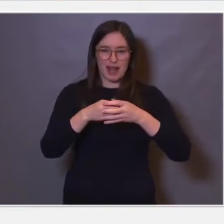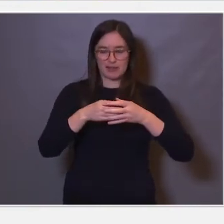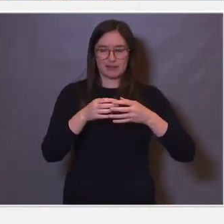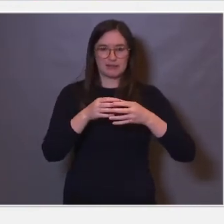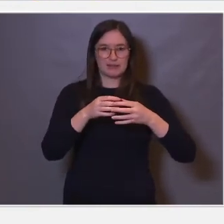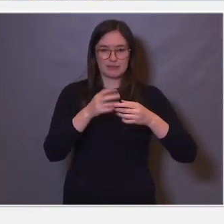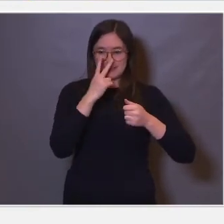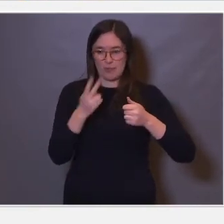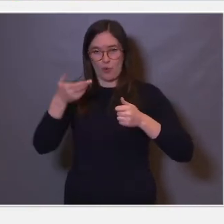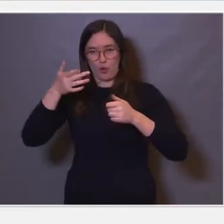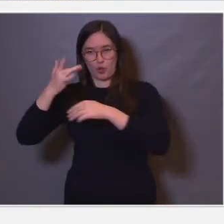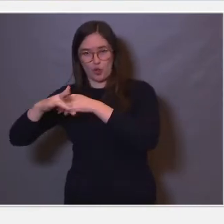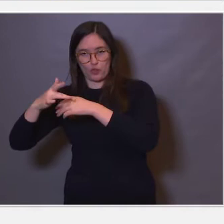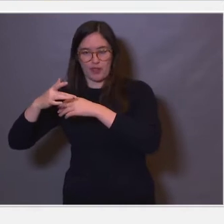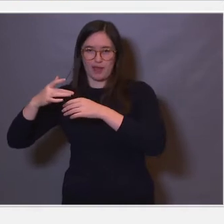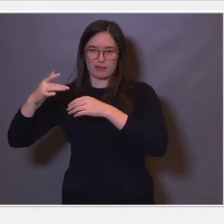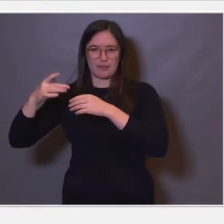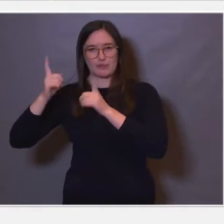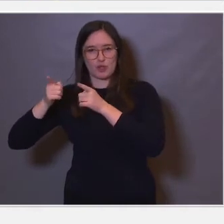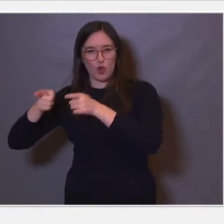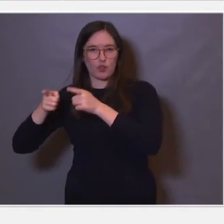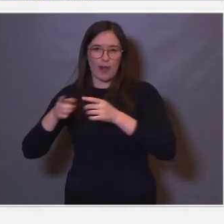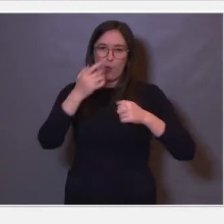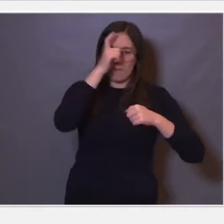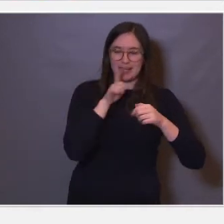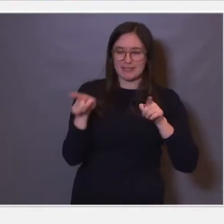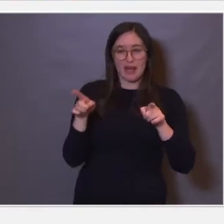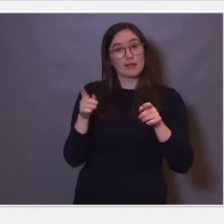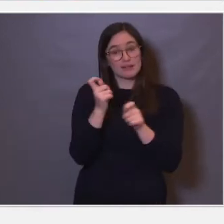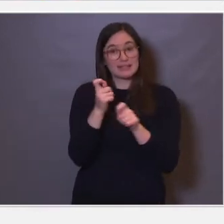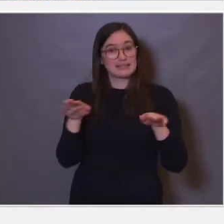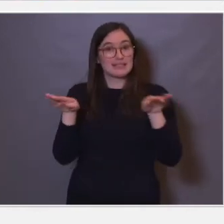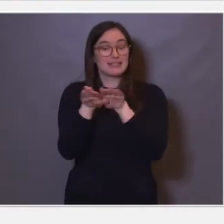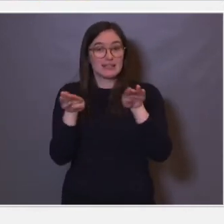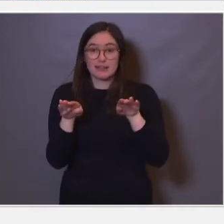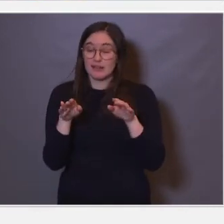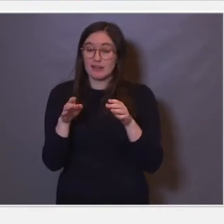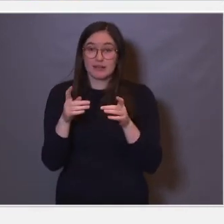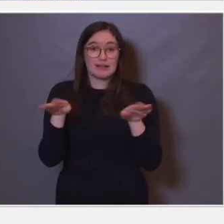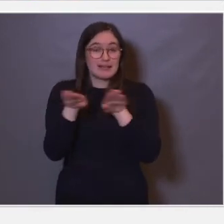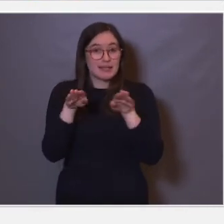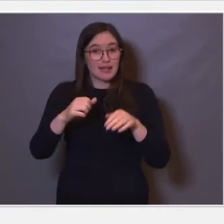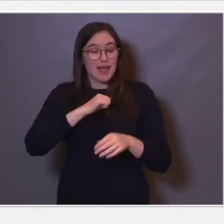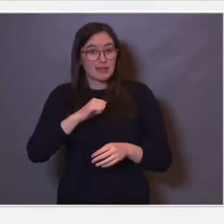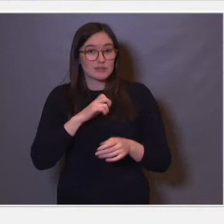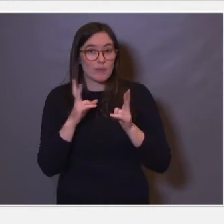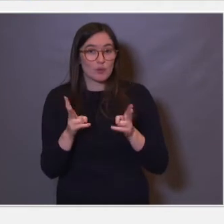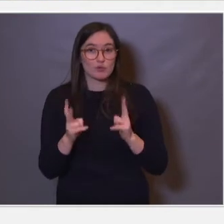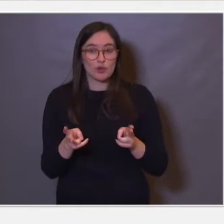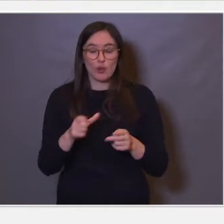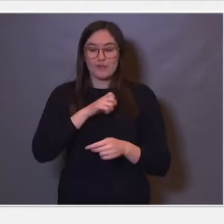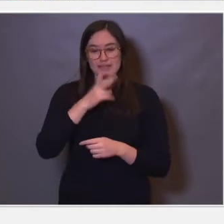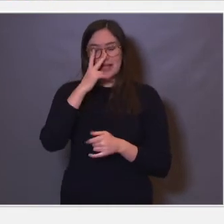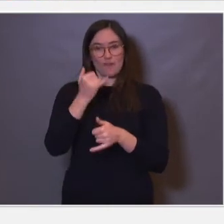forbausende like. Vi klarer nesten ikke å skille hvordan de ser ut. De er like egenskaper. Og hvis man ser hvordan de er bunnet